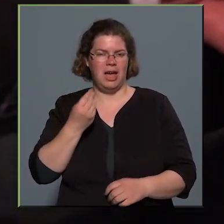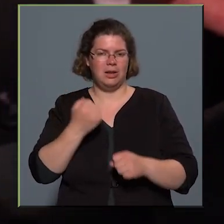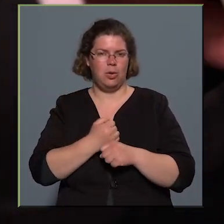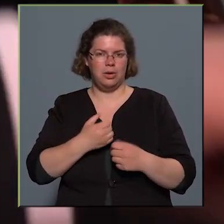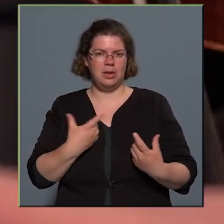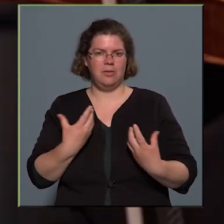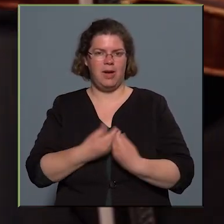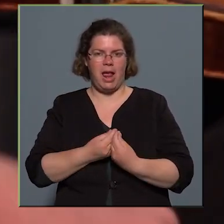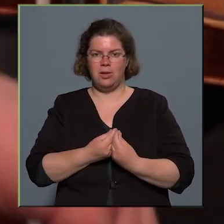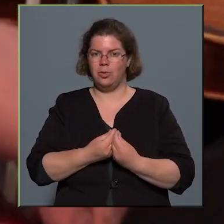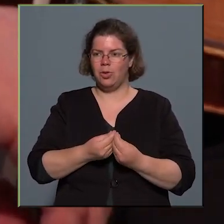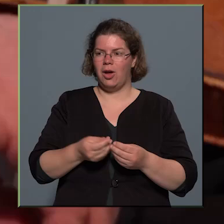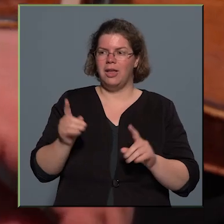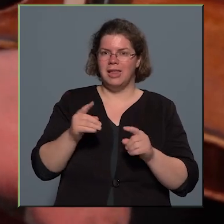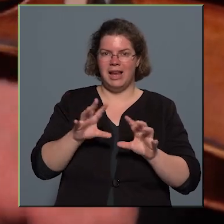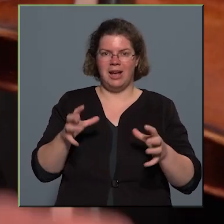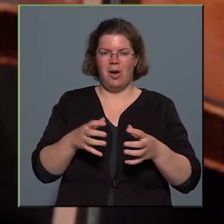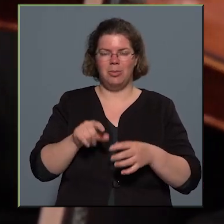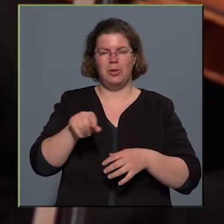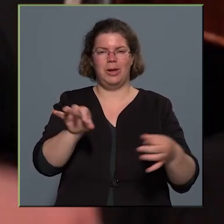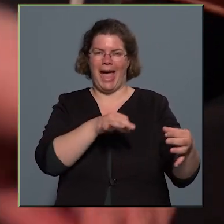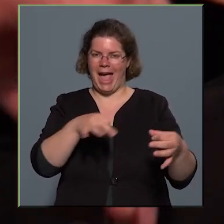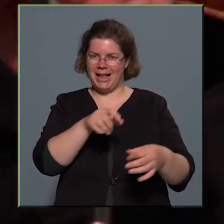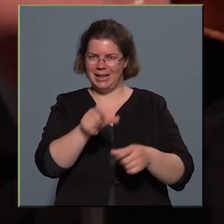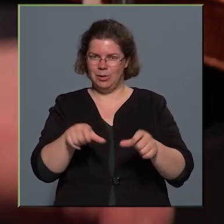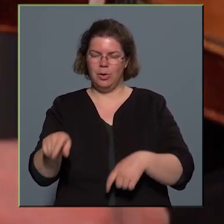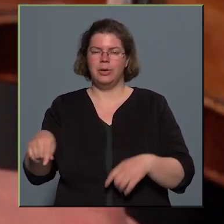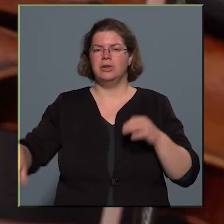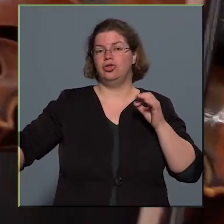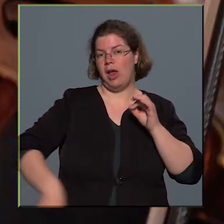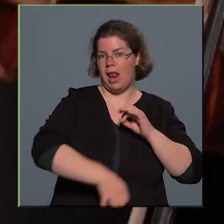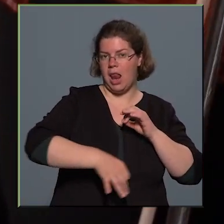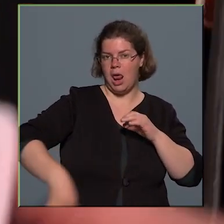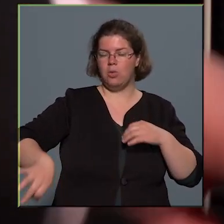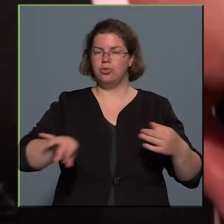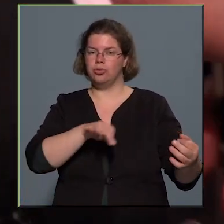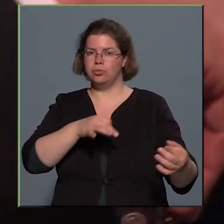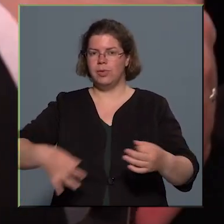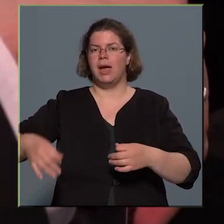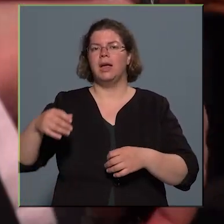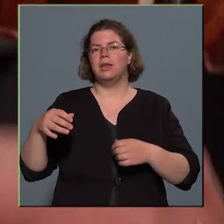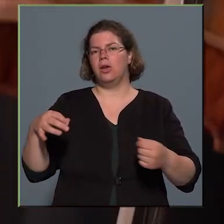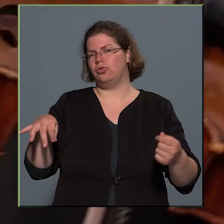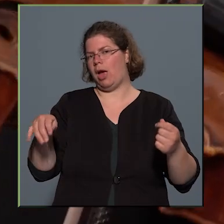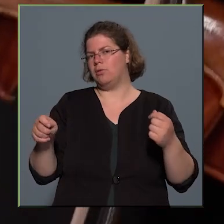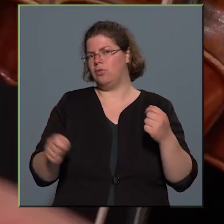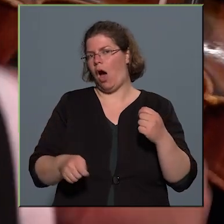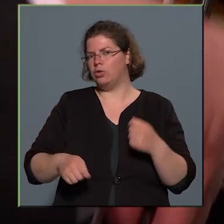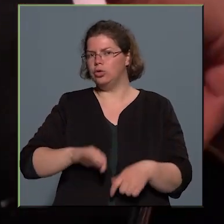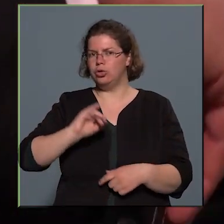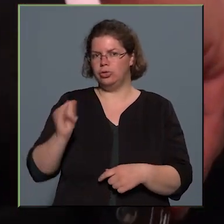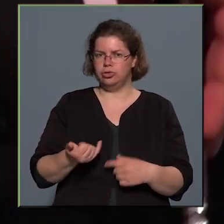ők mind hegedűsök, és őket egészítik ki a csellista, illetve hegedűs és egy fagottos kollégánk is.